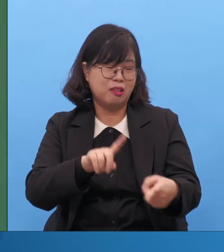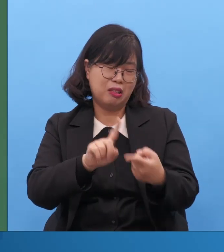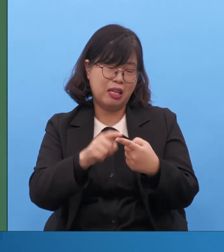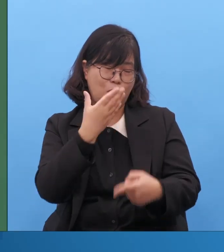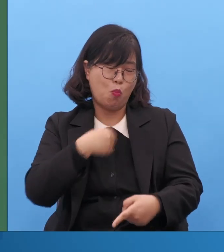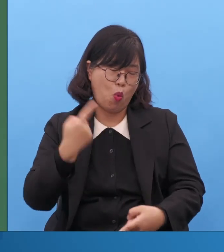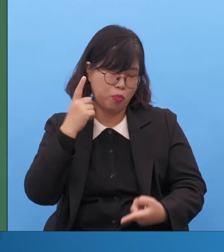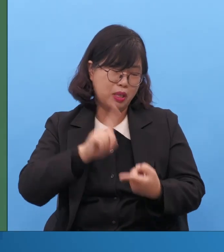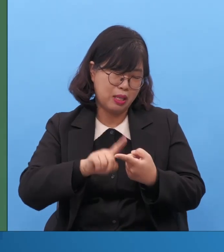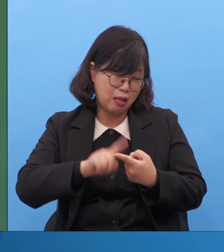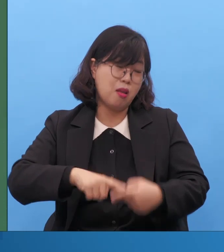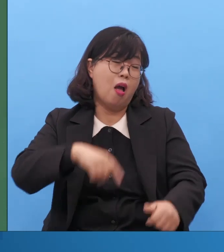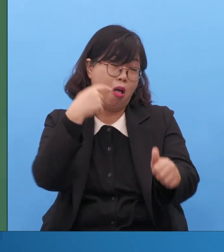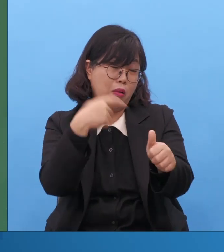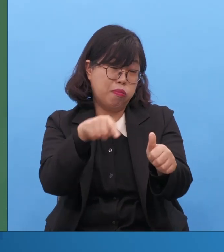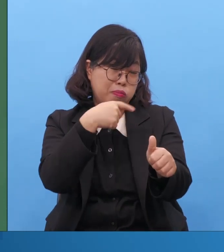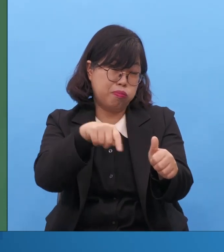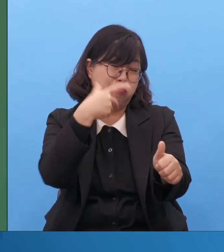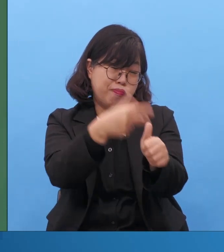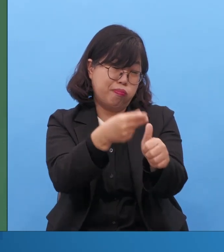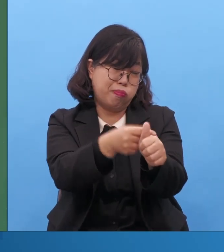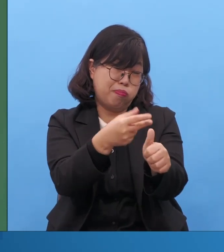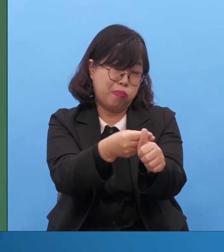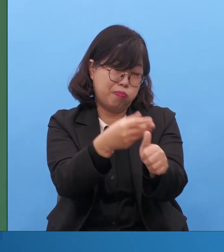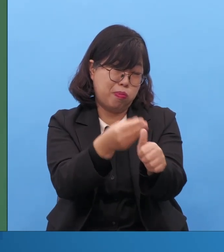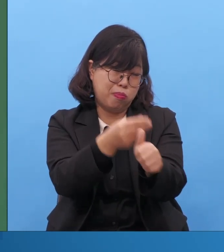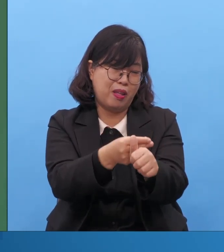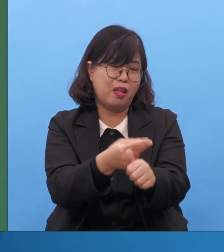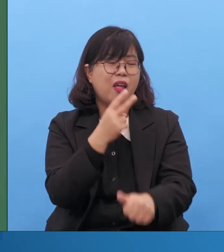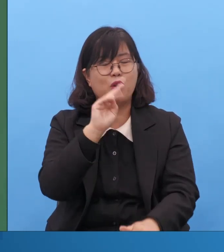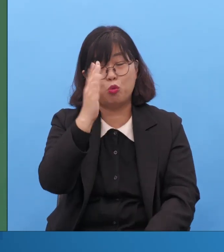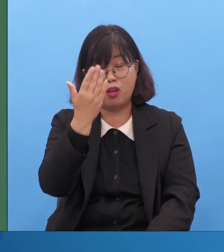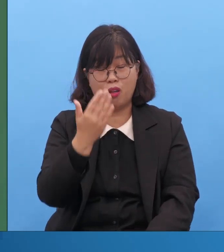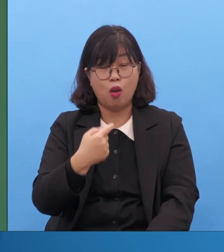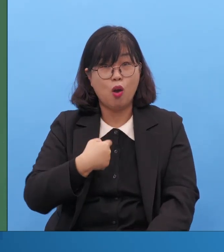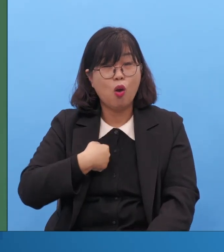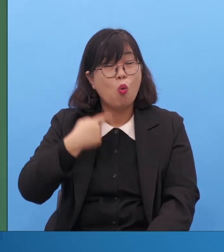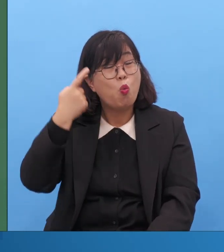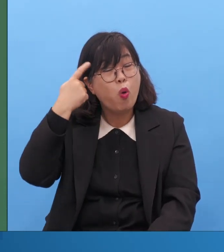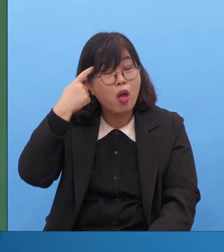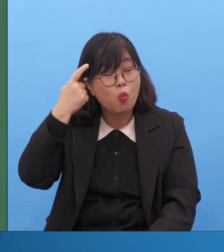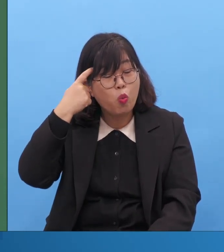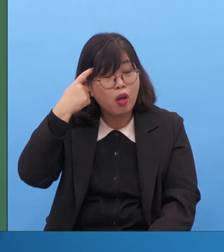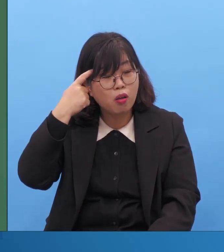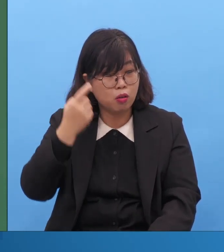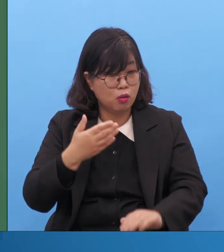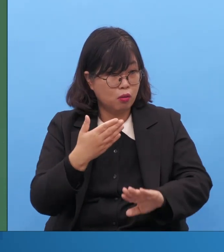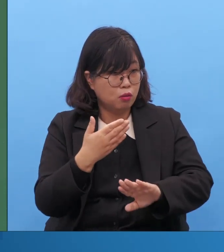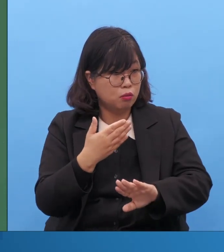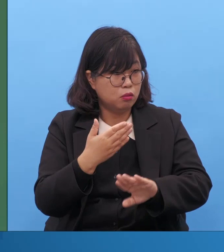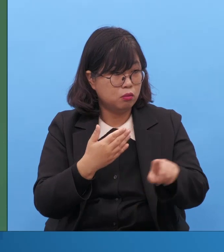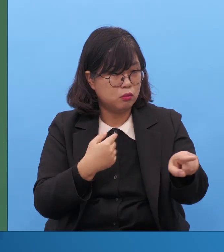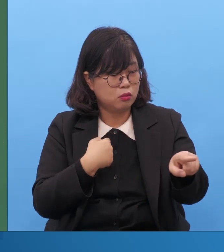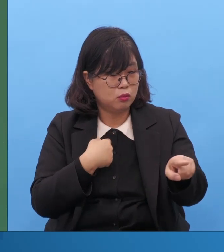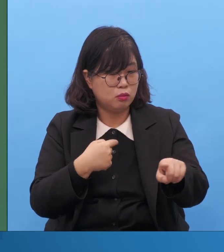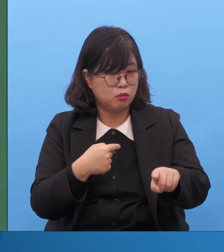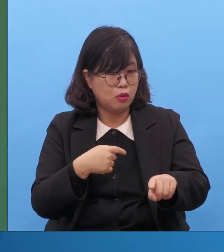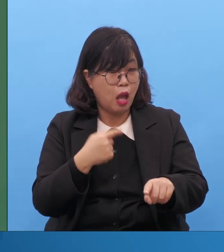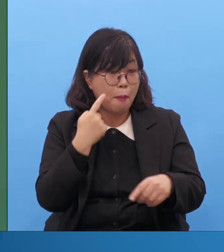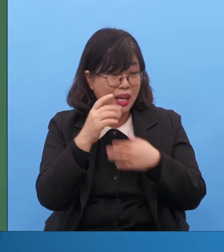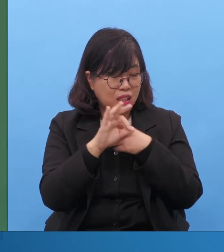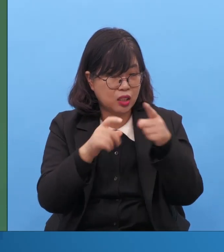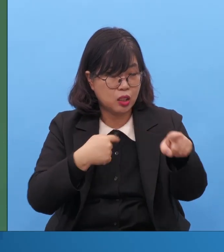그 사람은 응답 다 와도 없으면 나 내일부터 강의 안 해도 돼 그렇죠 그런 사람들한테서 나는 나쁜 말로 실업자되고